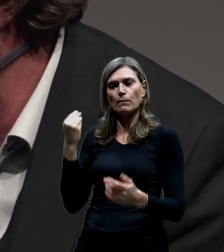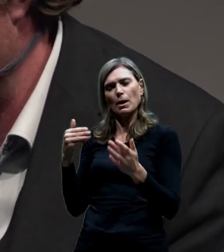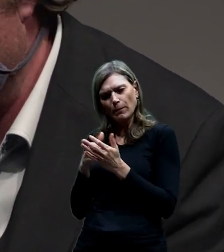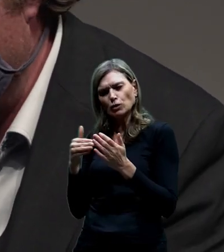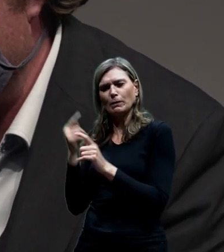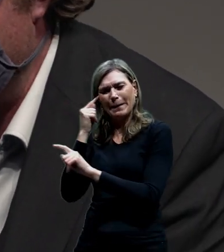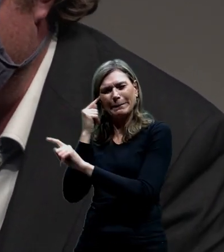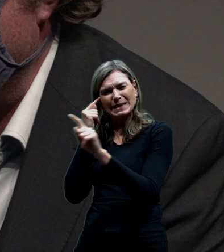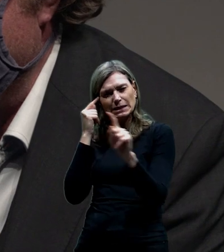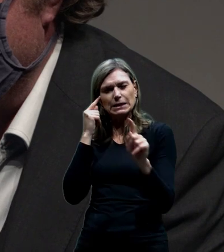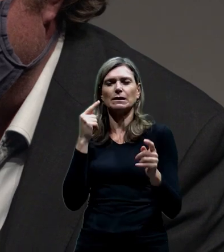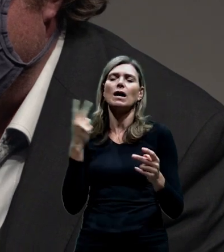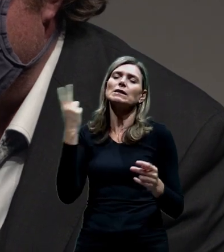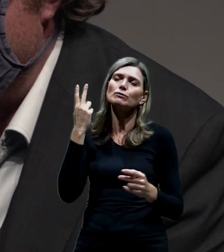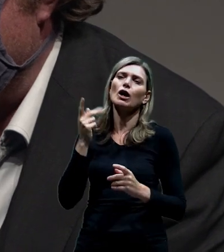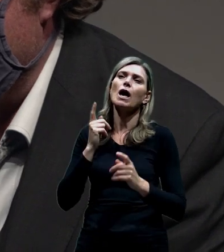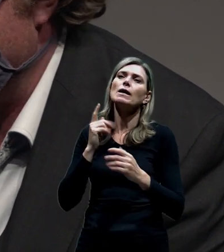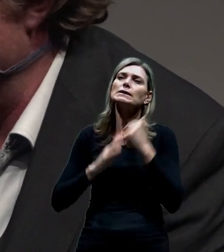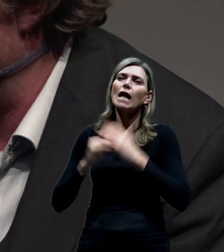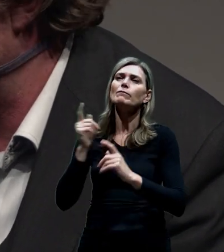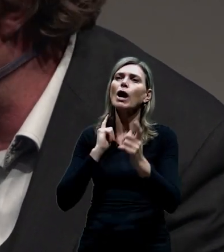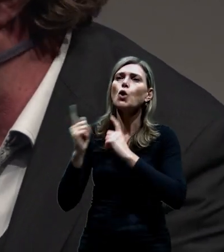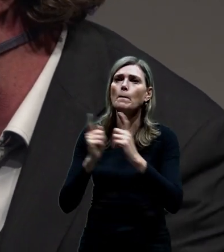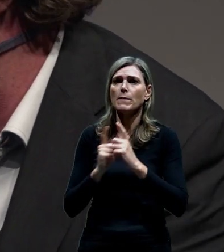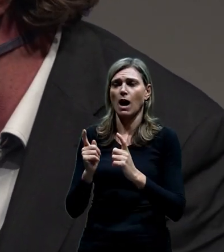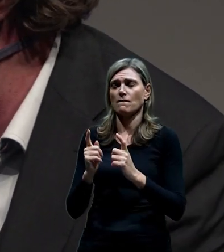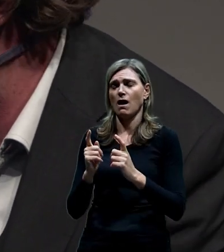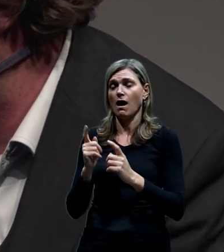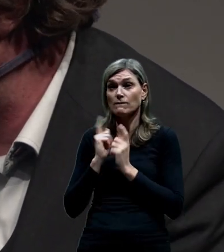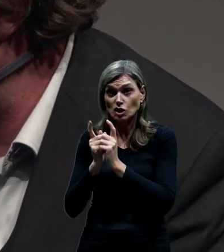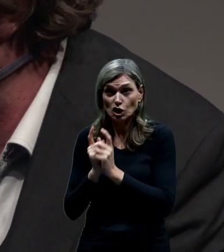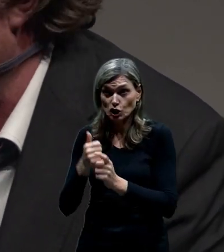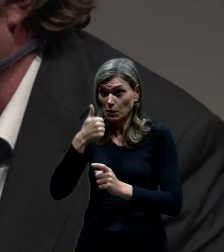Jenom ty dopravní stavby tu otázku nevyřeší sami o sobě.